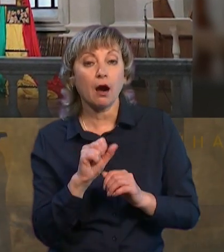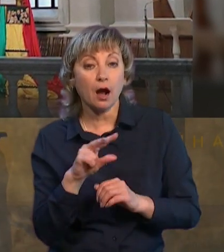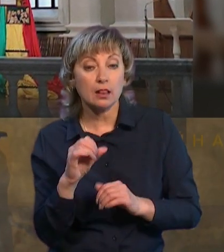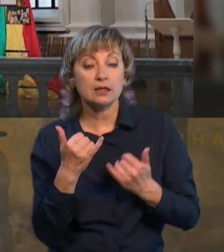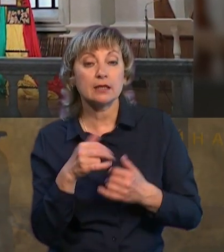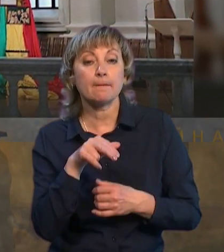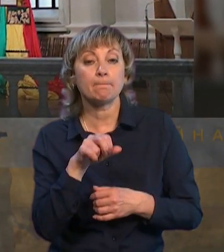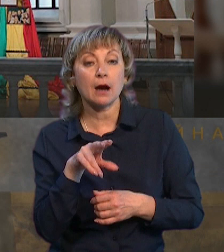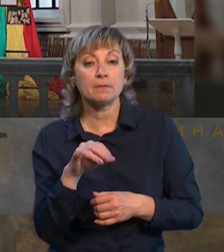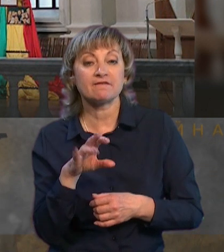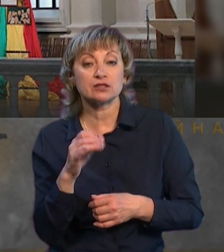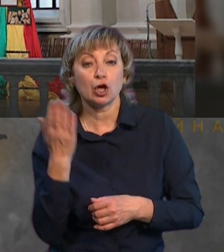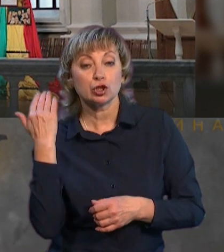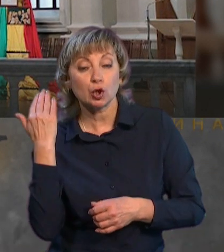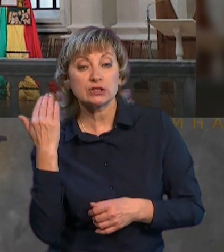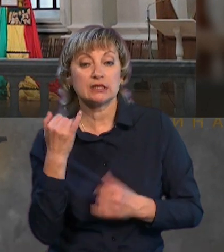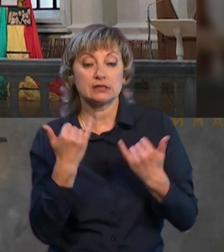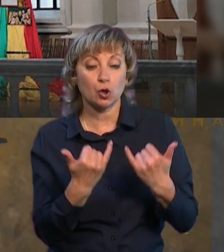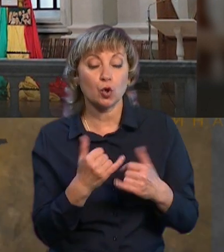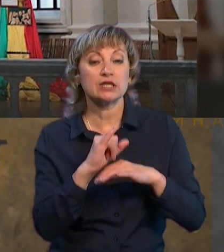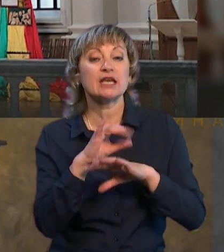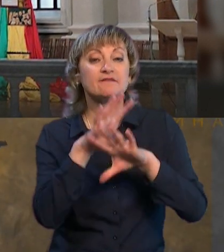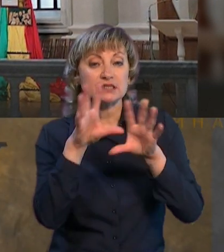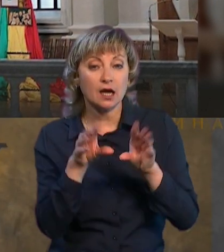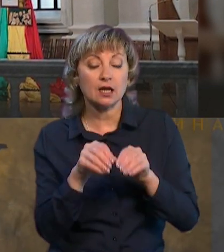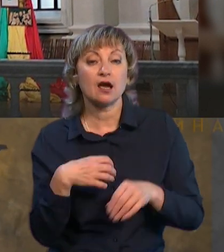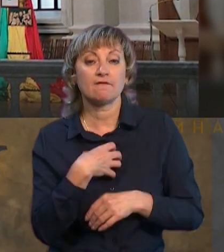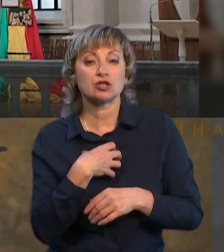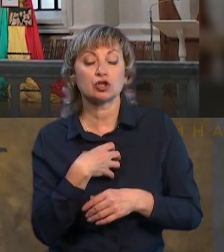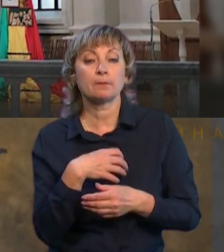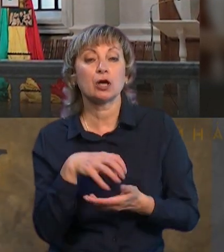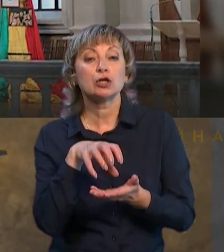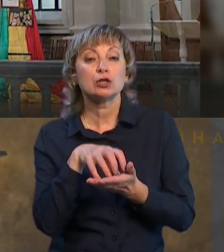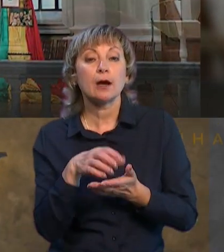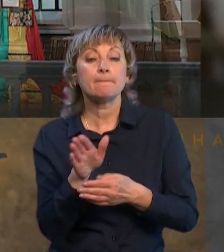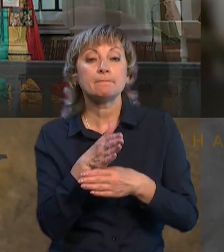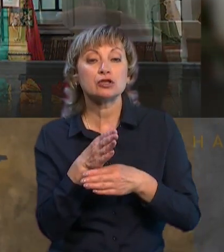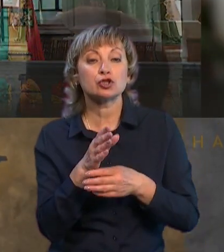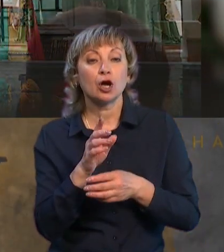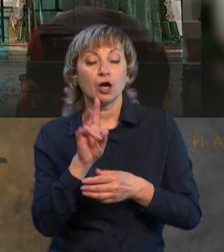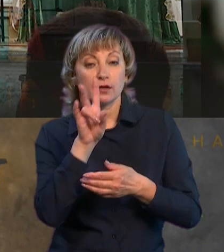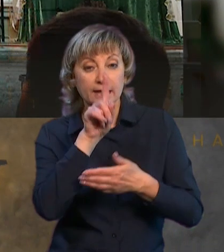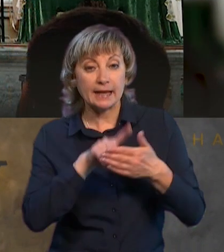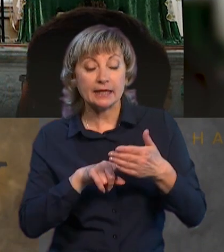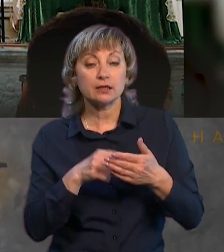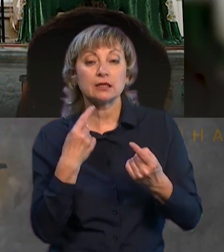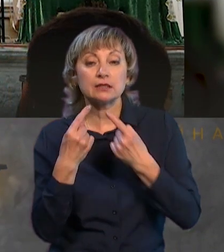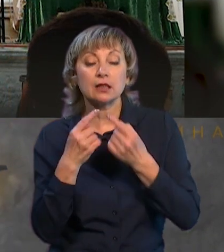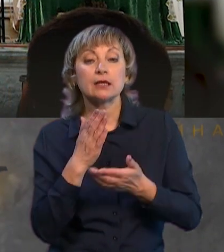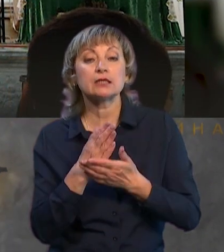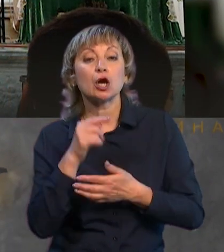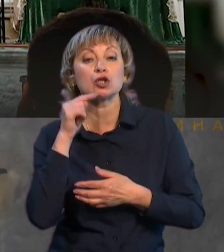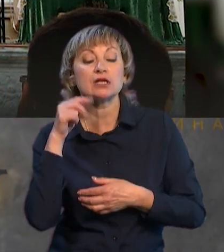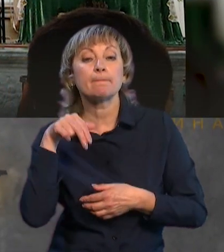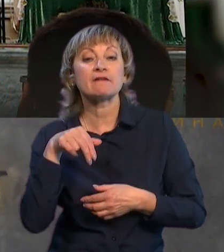Папи Франциска і тоді, і сьогодні, і взагалі важливим суб'єктом міжконфесійного і міжрелігійного діалогу є російська